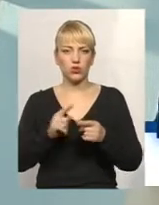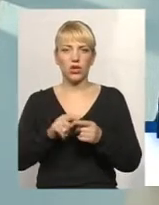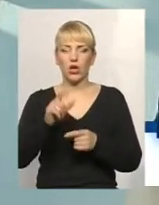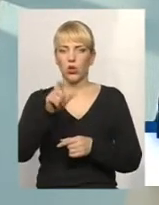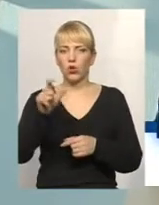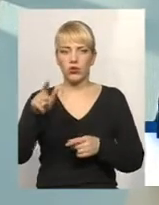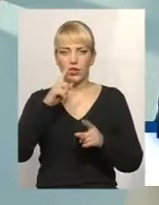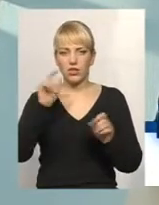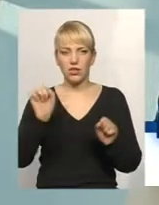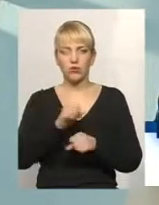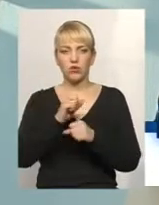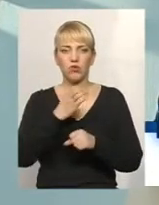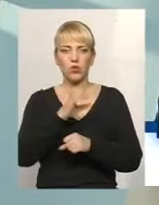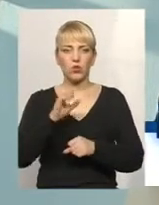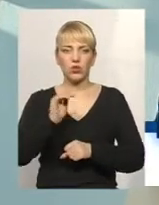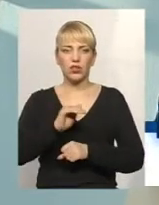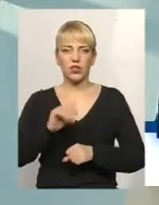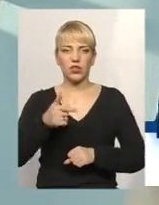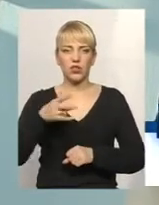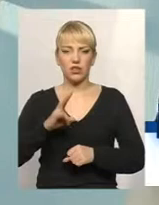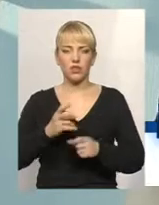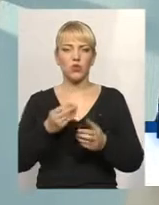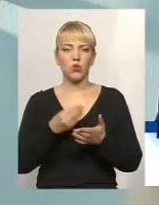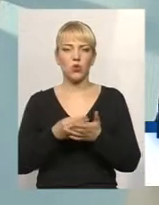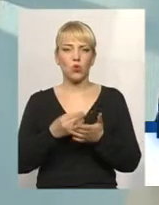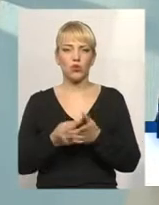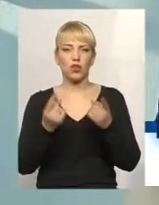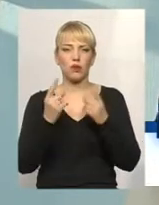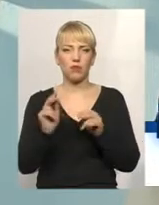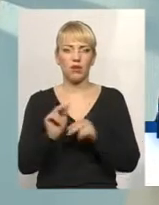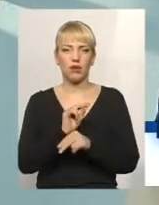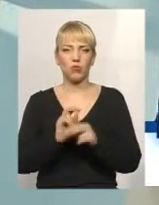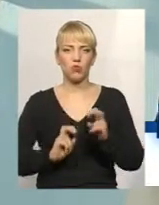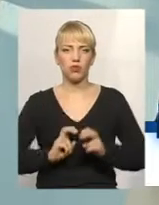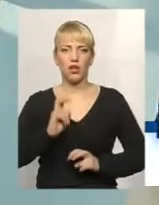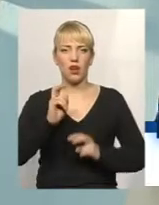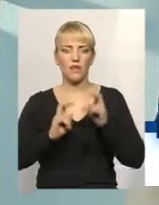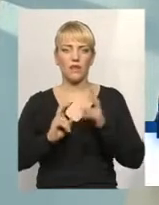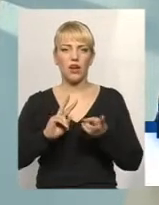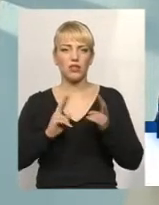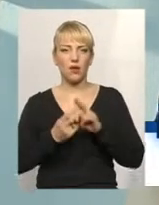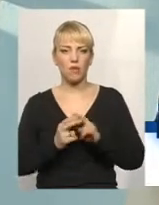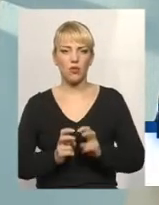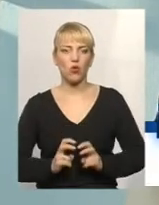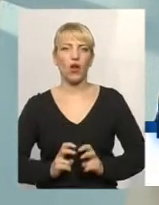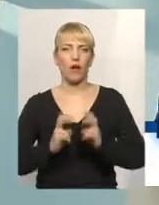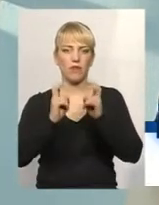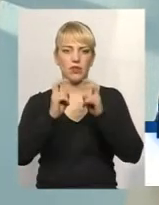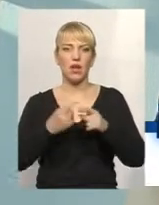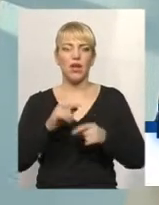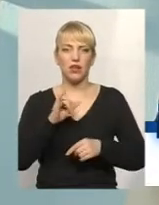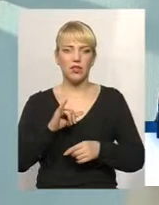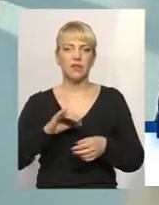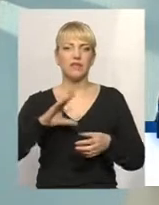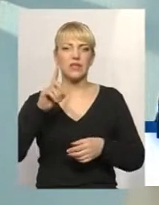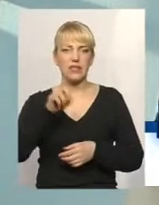сотні тисяч гривень коштує на сьогоднішній день капітальний ремонт ліфта разом з замінною кабіни. І все